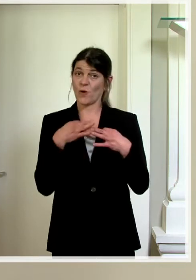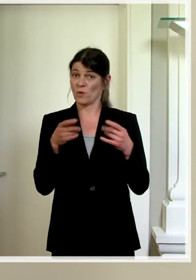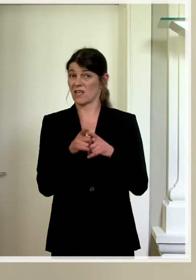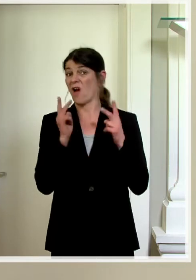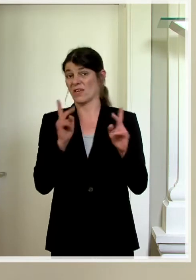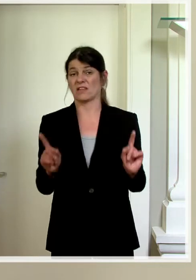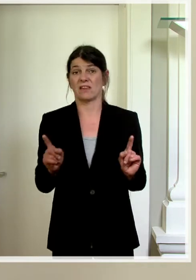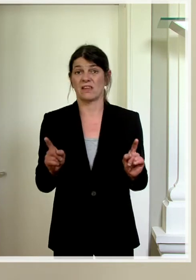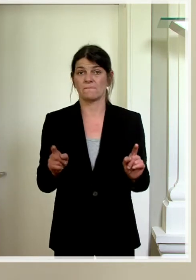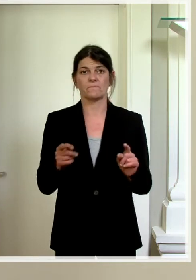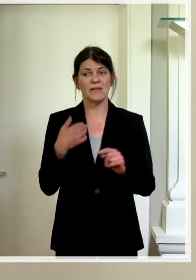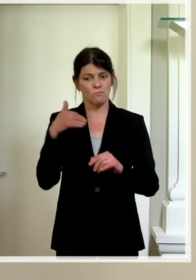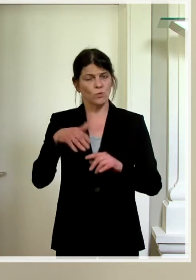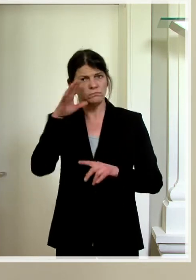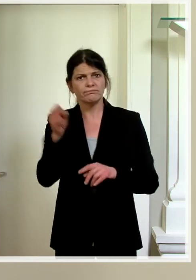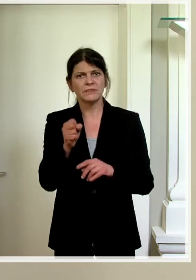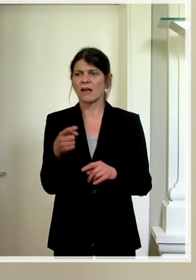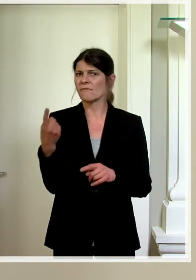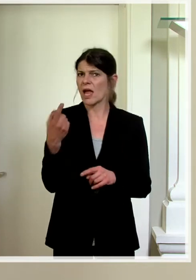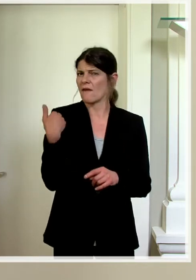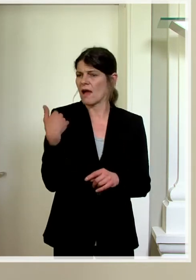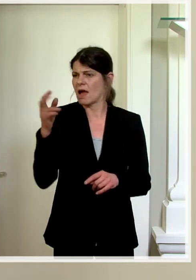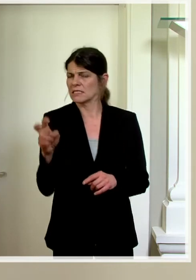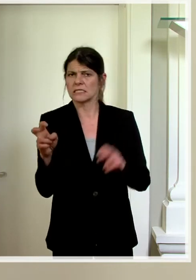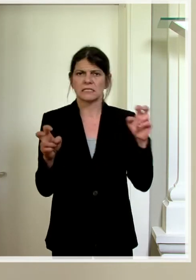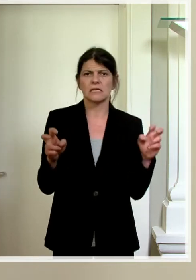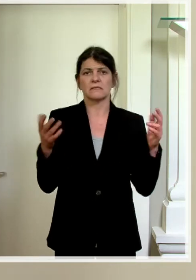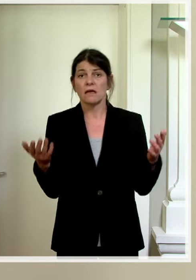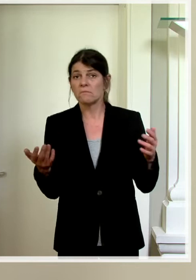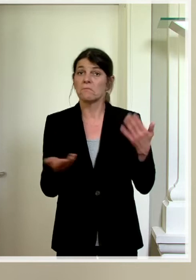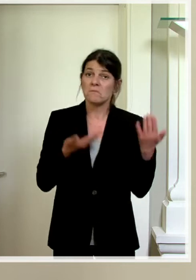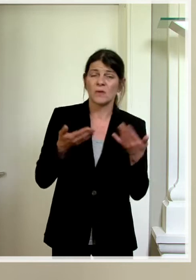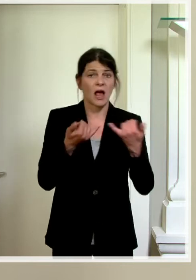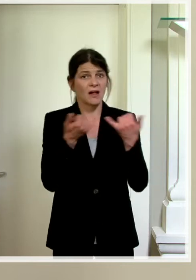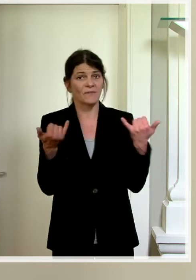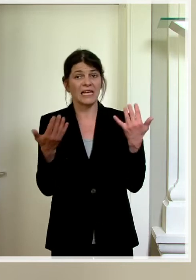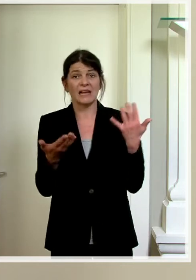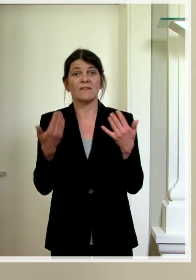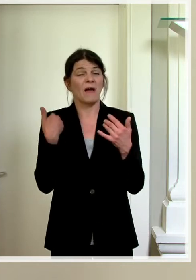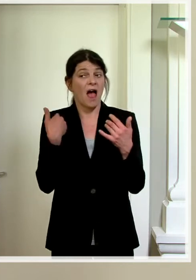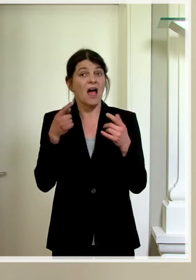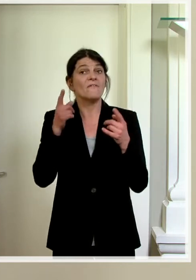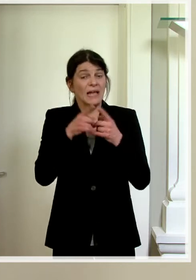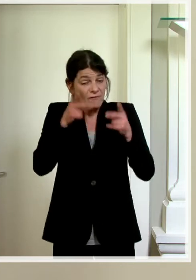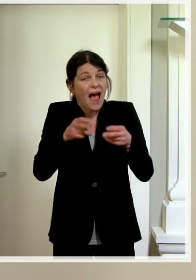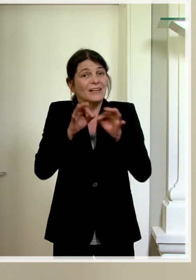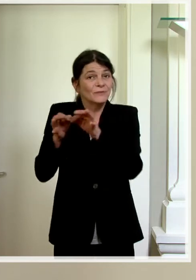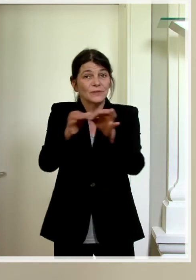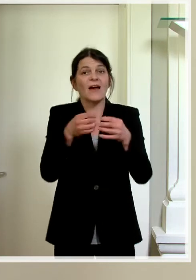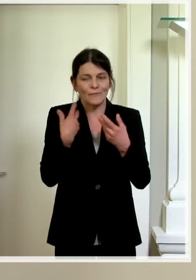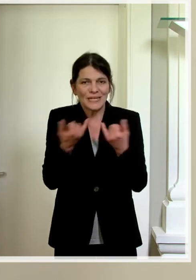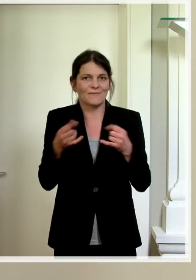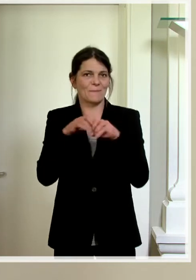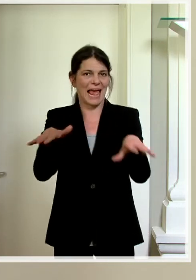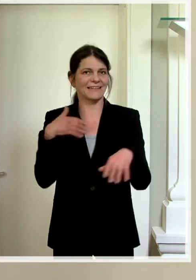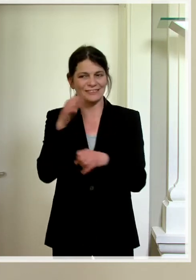wichtig, dass wir nachvollziehen können, wer wo gesessen ist und vielleicht auch, wie sich das verbreitet hätte, sollte es hoffentlich nicht wieder